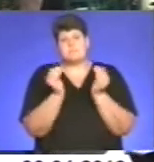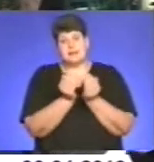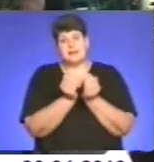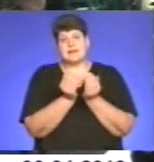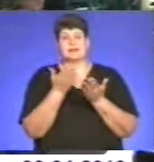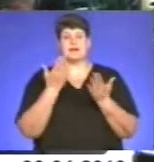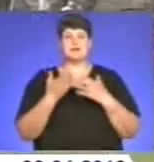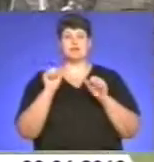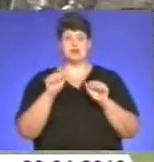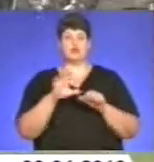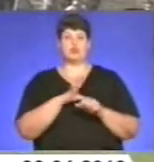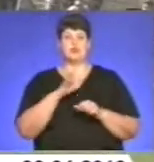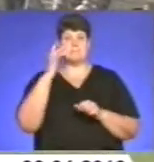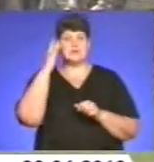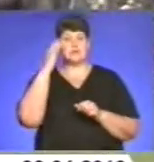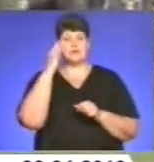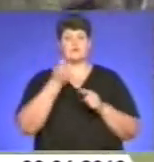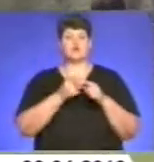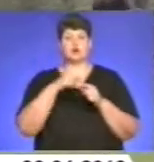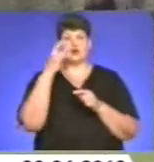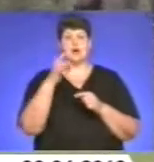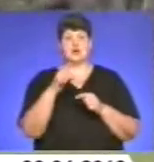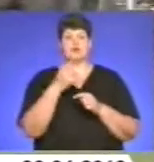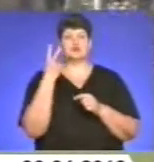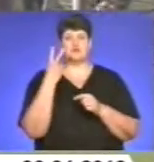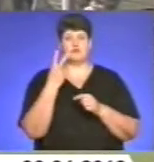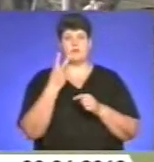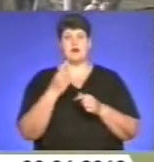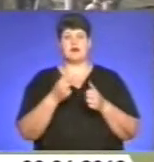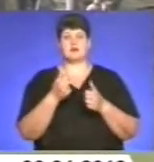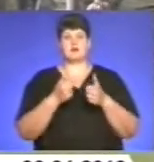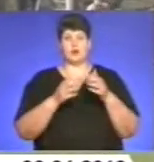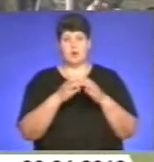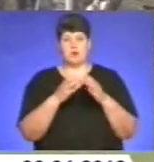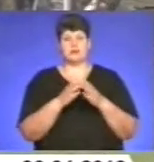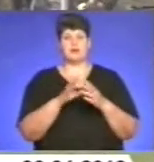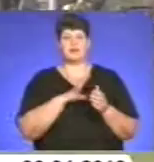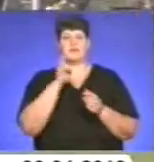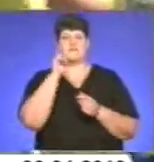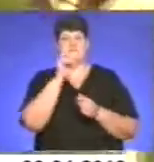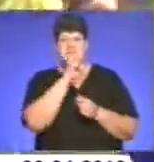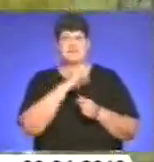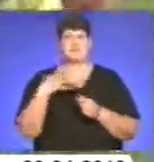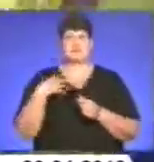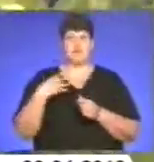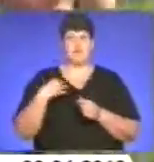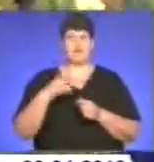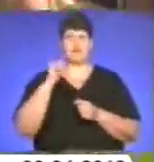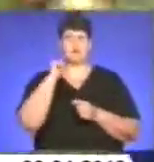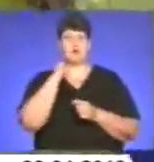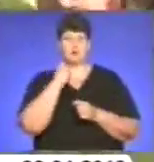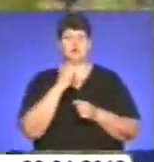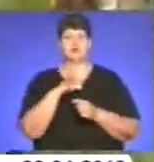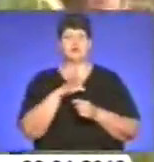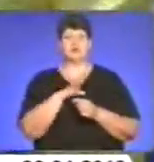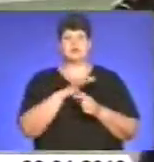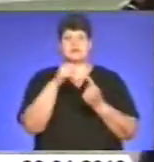але була мрія. Цього разу з двома тернопільськими командами конкурували команди із Вінниці, Львова, Луцька. Ігри відбувалися за